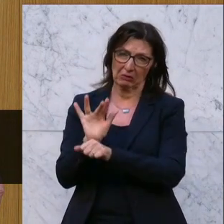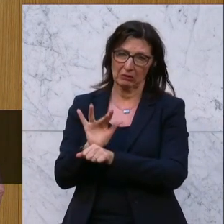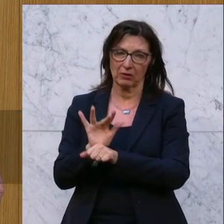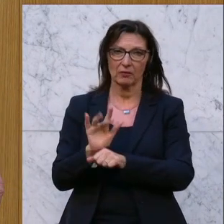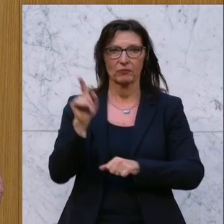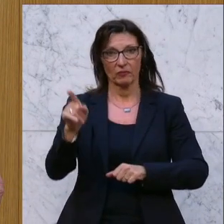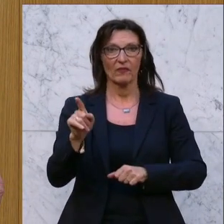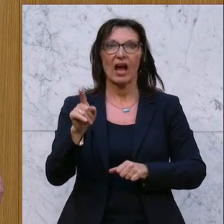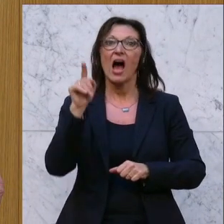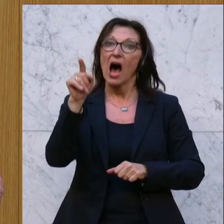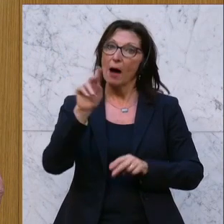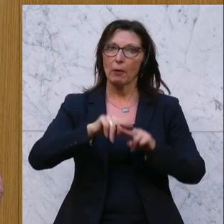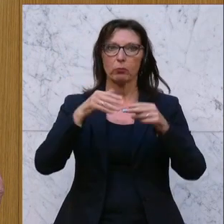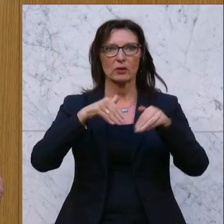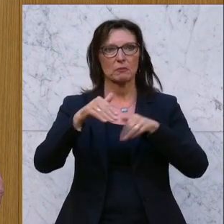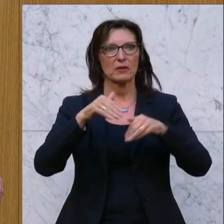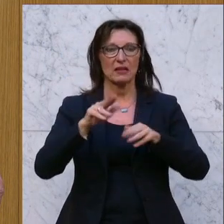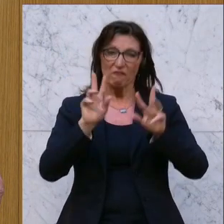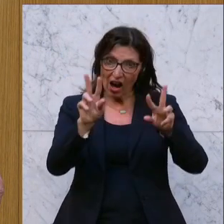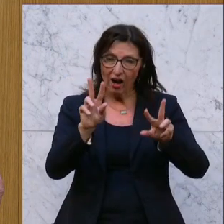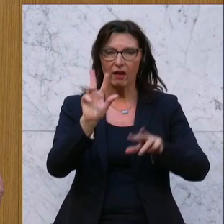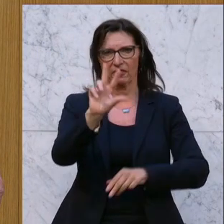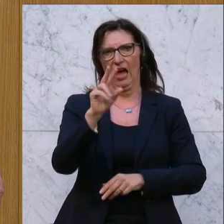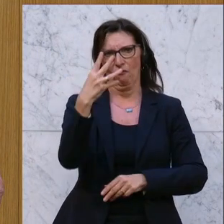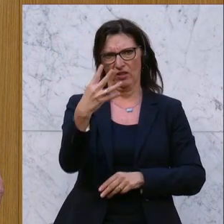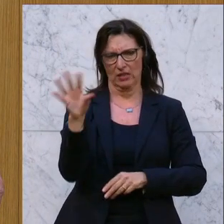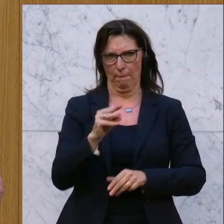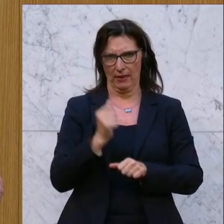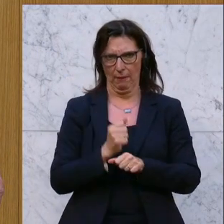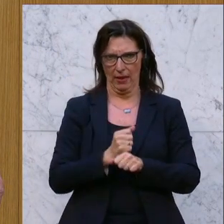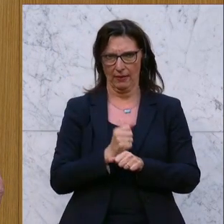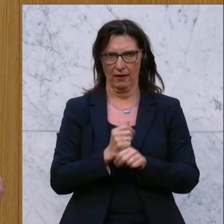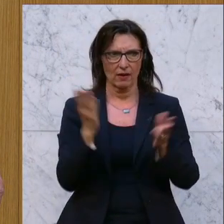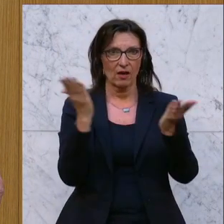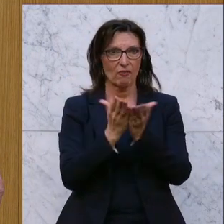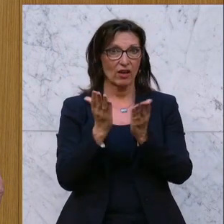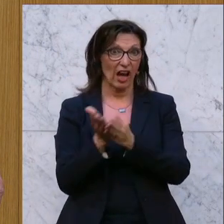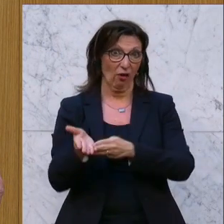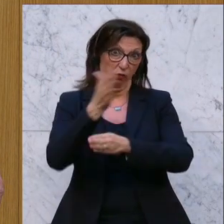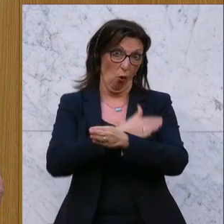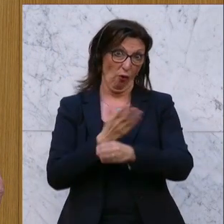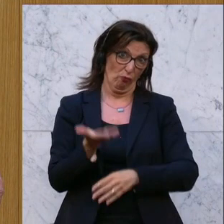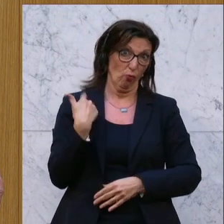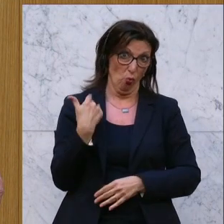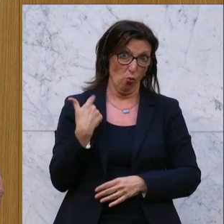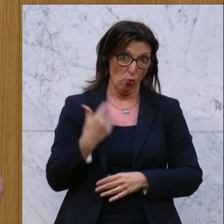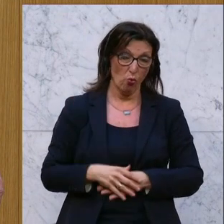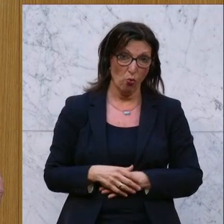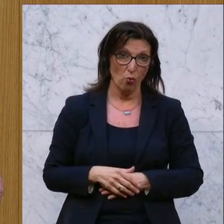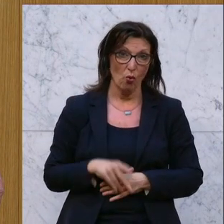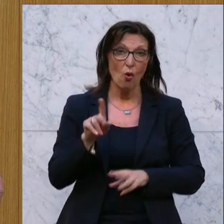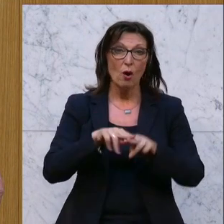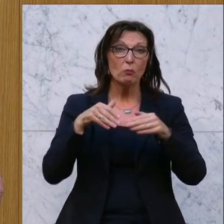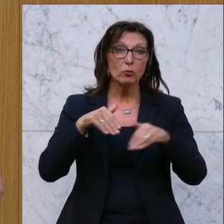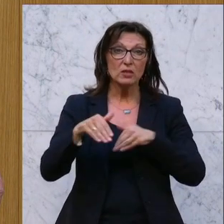Tanna 43 Mitarbeiter tätig. Dazu der Vergleich mit den Vorgängern. Bundesminister Kunasek